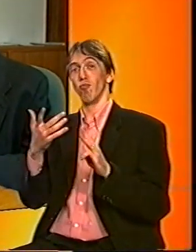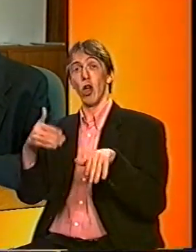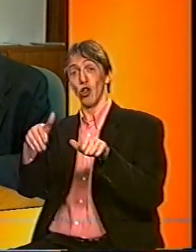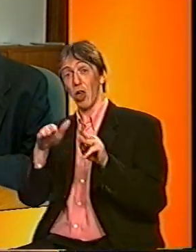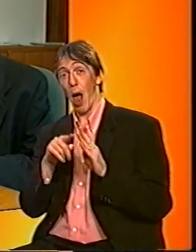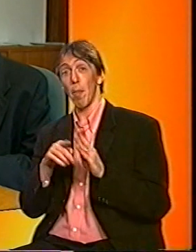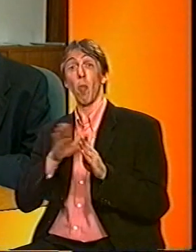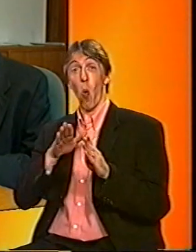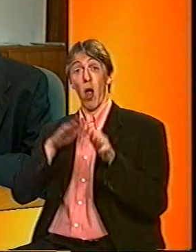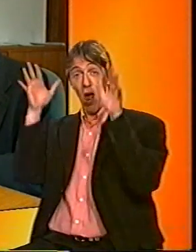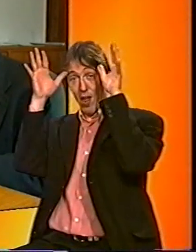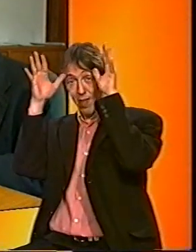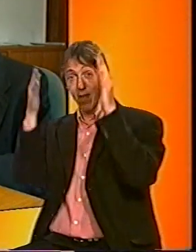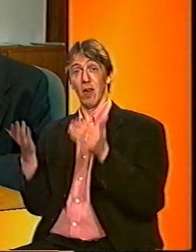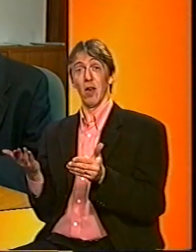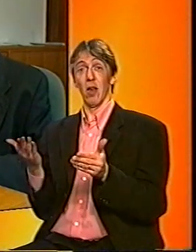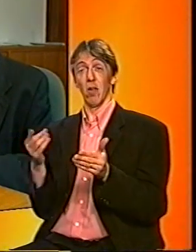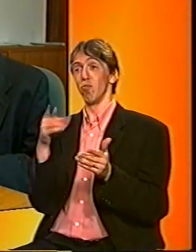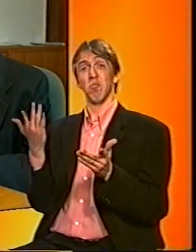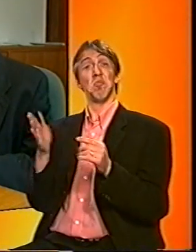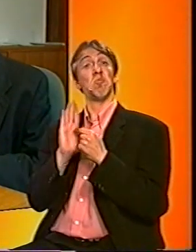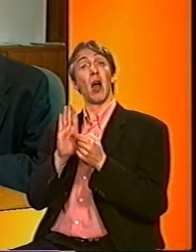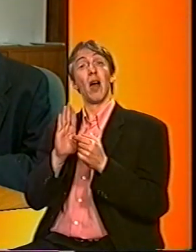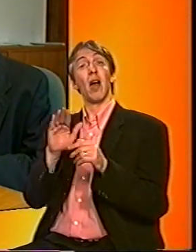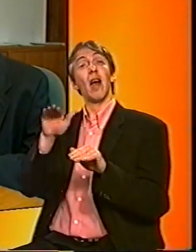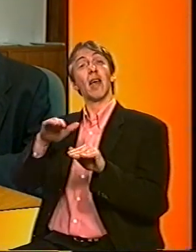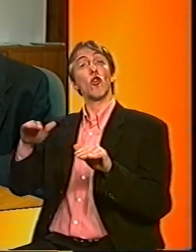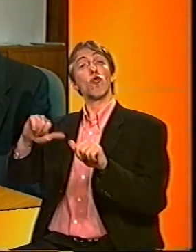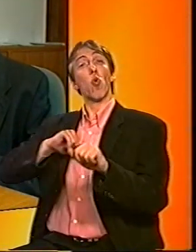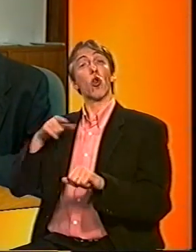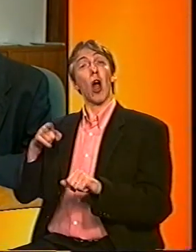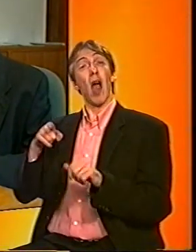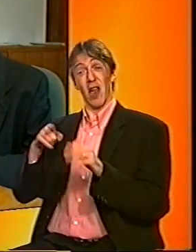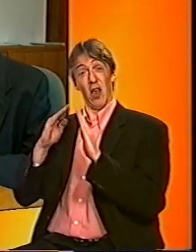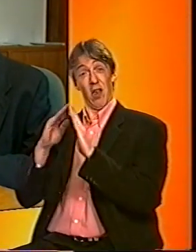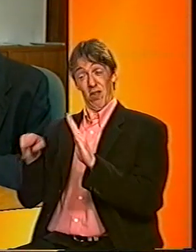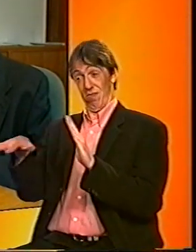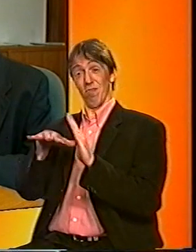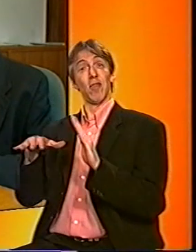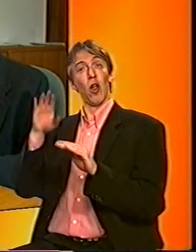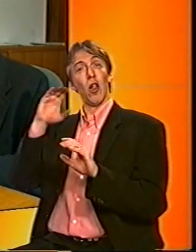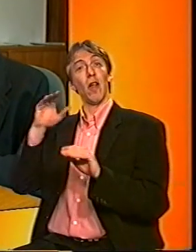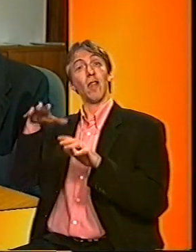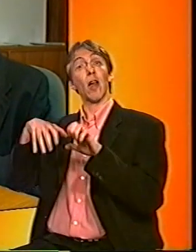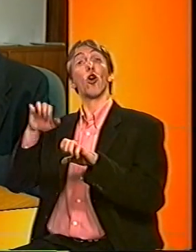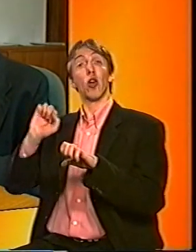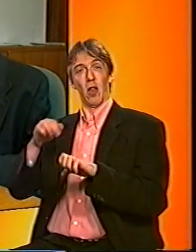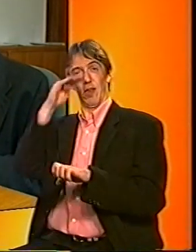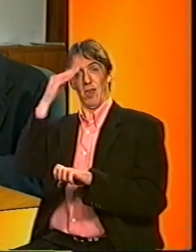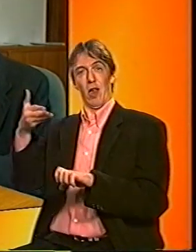bij schapen, maar ook bij herten. Dieren in kinderboerderijen kunnen het bijvoorbeeld krijgen. Maar gelukkig is het een ziekte die niet erg is voor mensen.